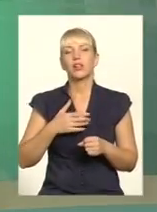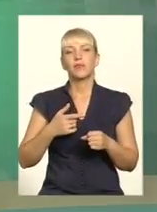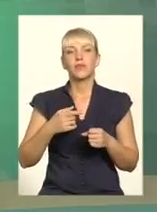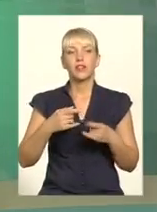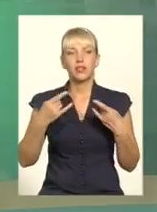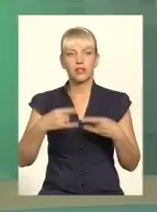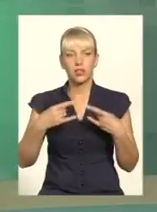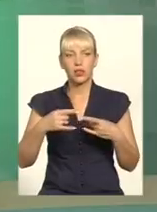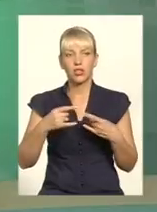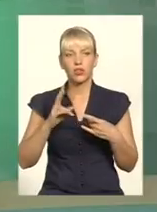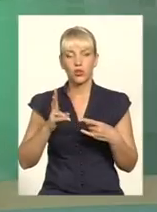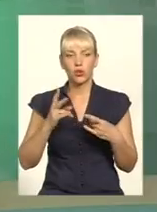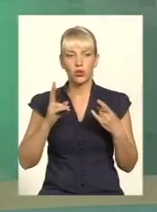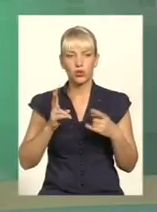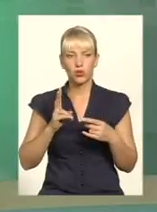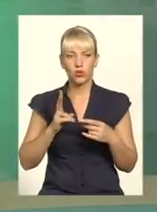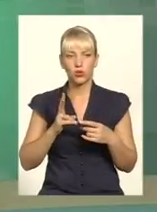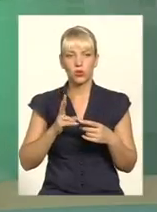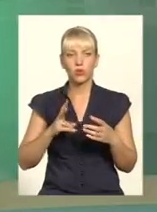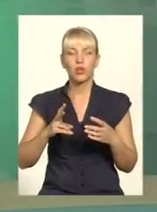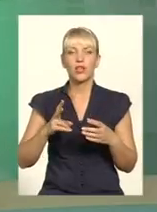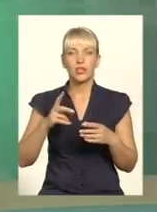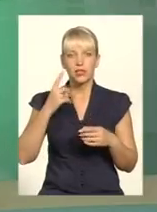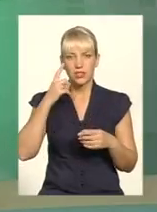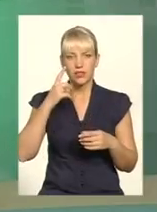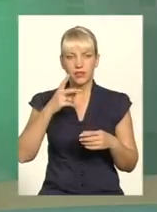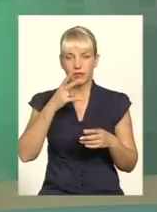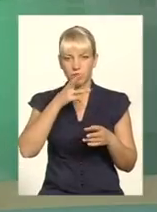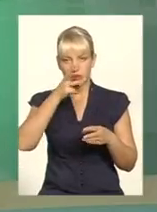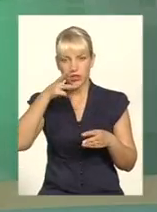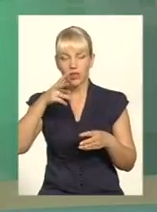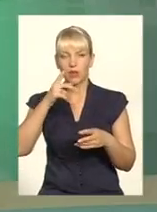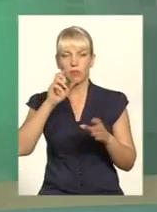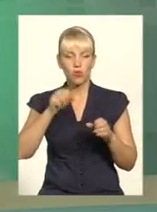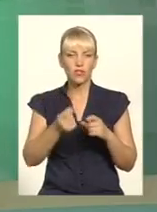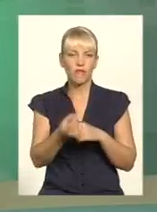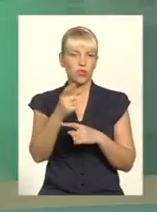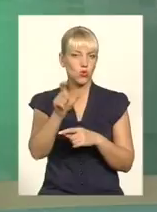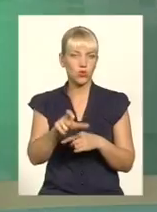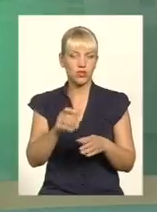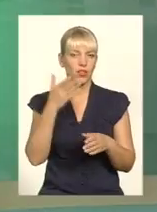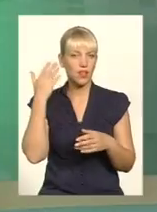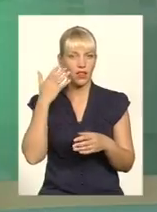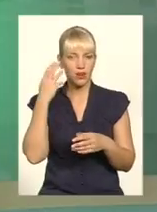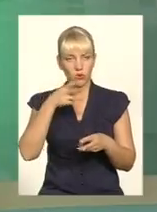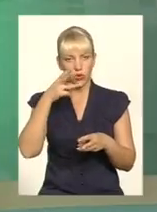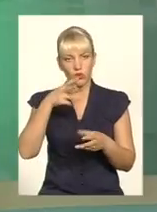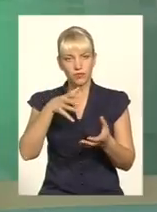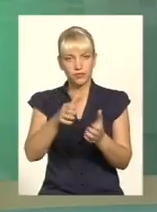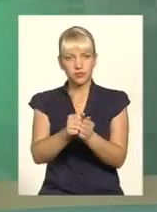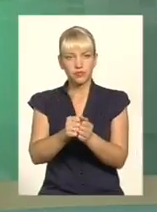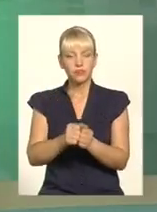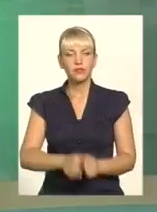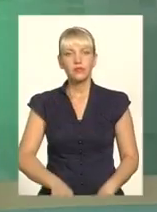також проводять зйомку всіх подій, які відбуваються. Тобто, виявити, вираховувати ту чи іншу особу, яка вчиняє не злочин. Можливо і реально.